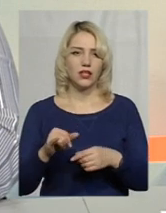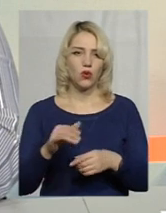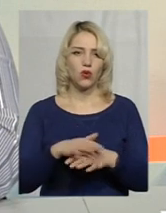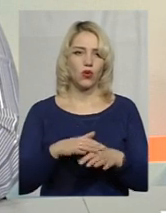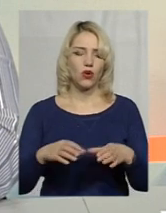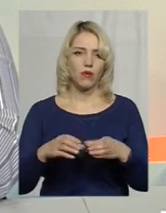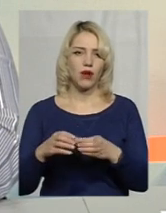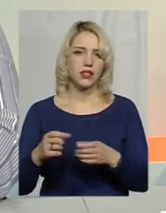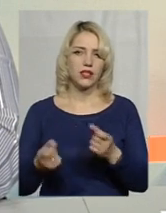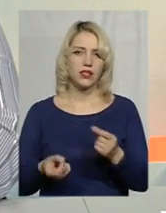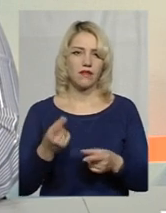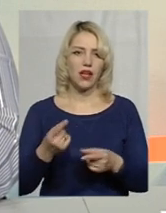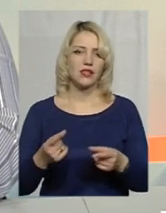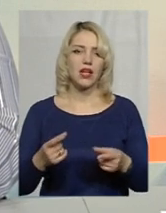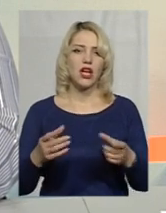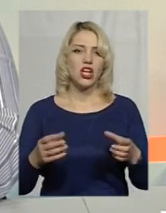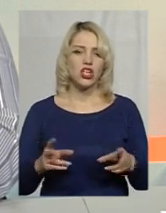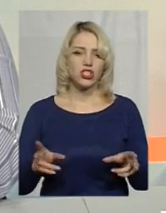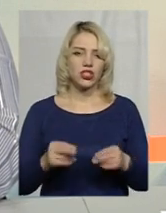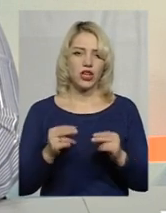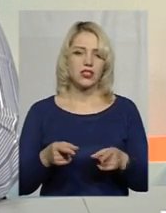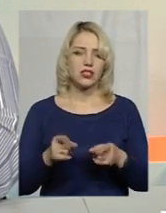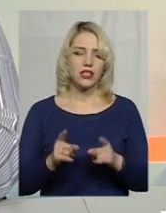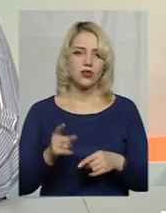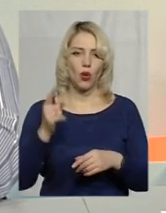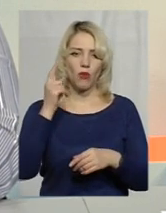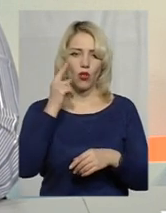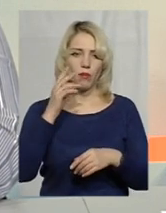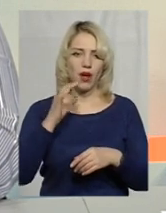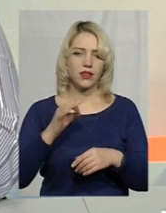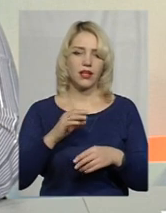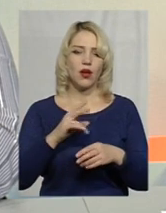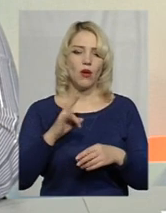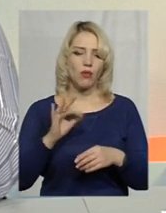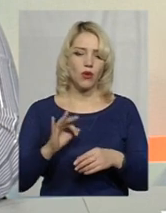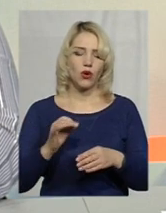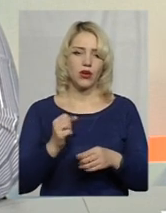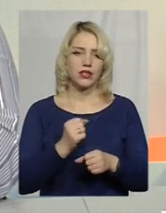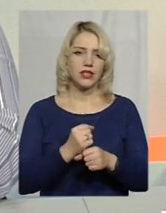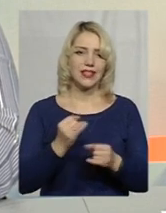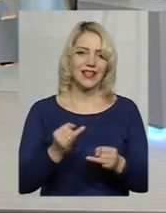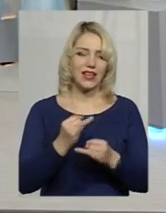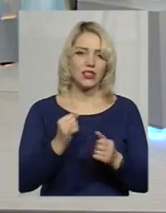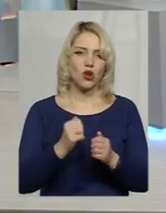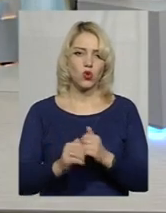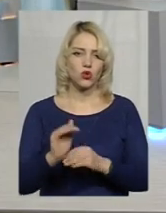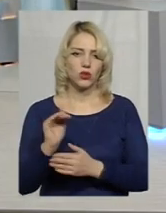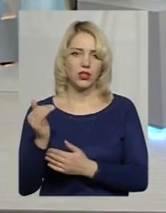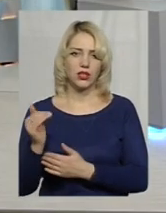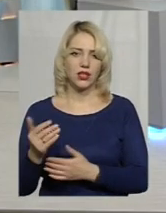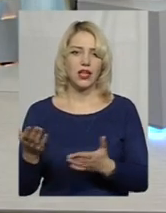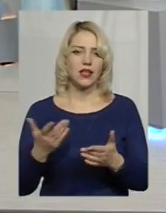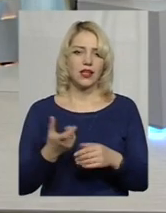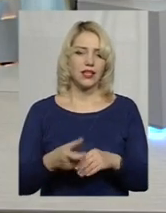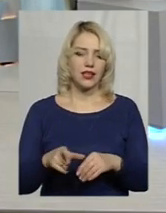громади з'являється шанс дійсно подбати про дії в найкращих інтересах кожної дитини. А які такі